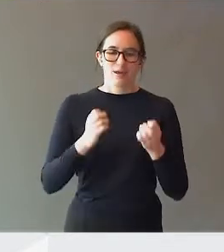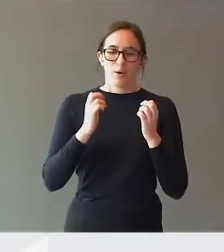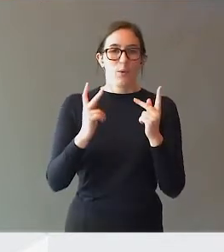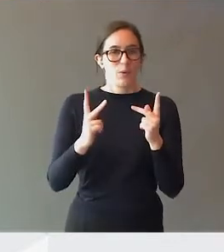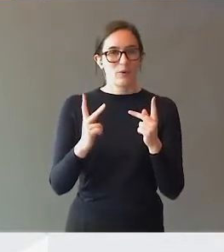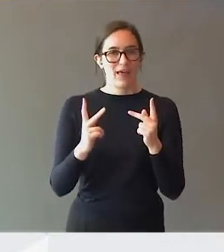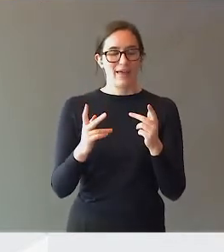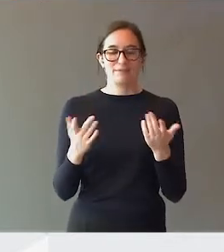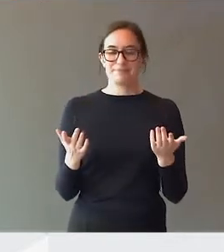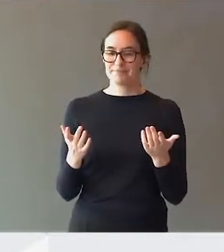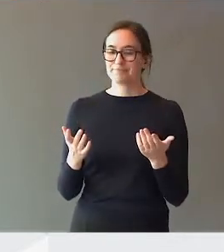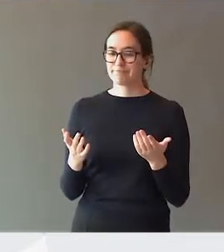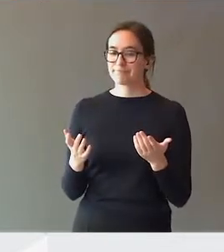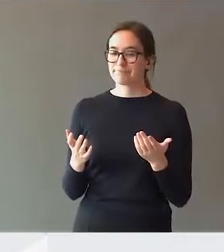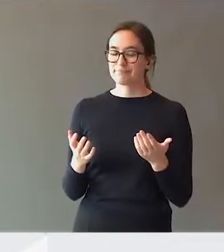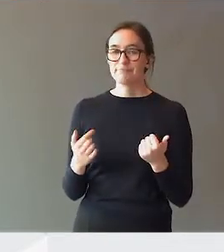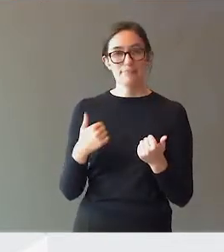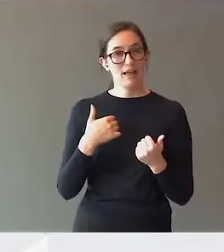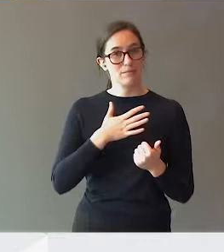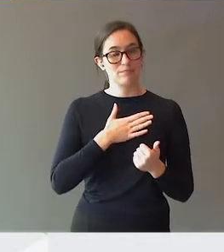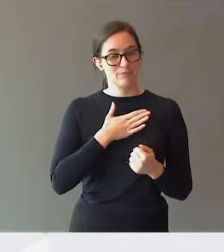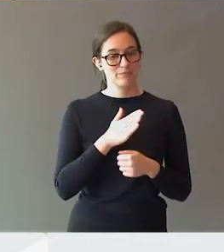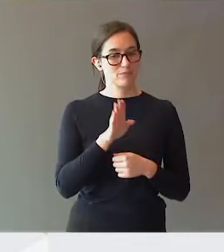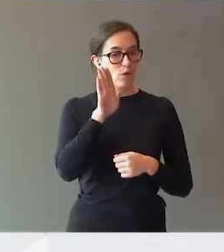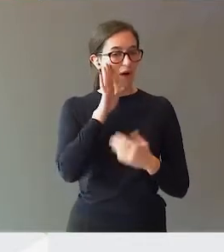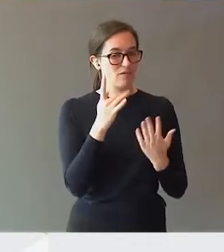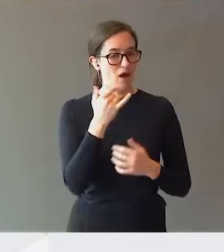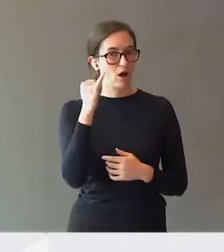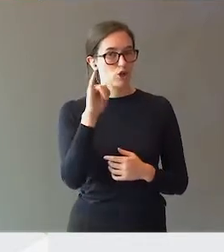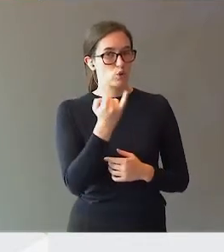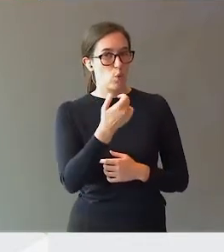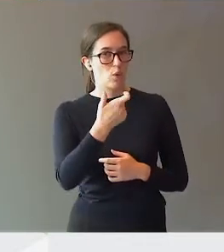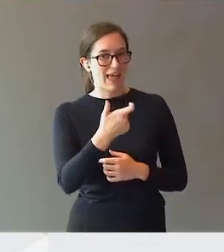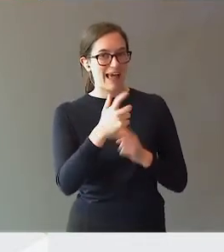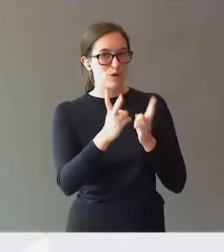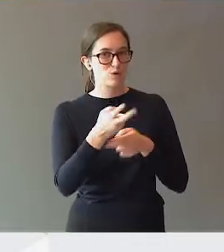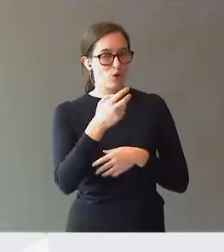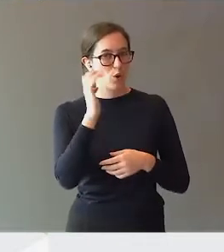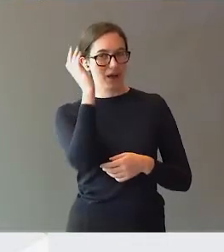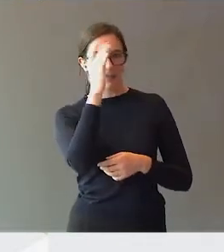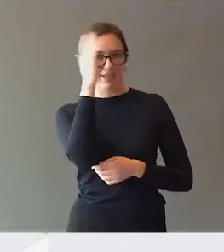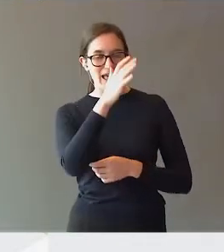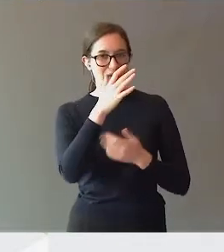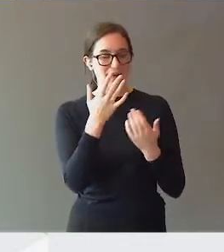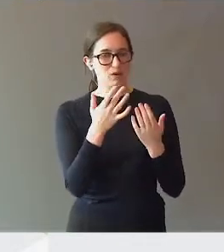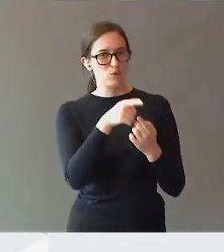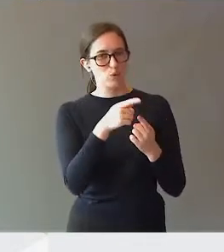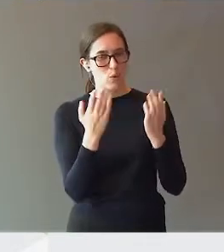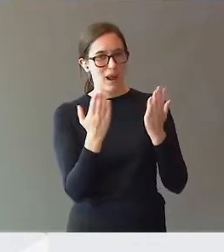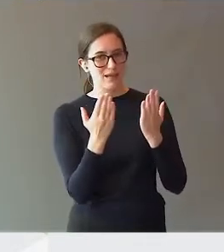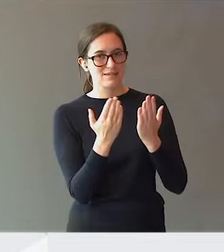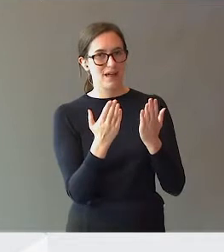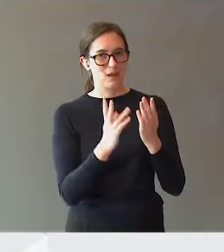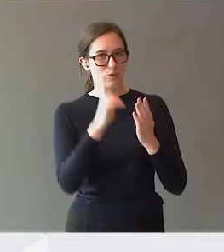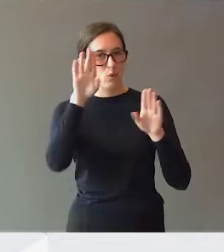Jeg vil gjerne høre deg også, Jogheir, og de refleksjonene du gjør deg når du leser